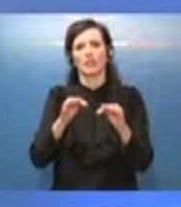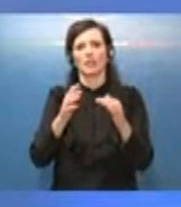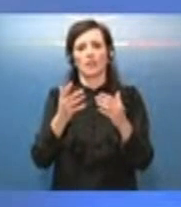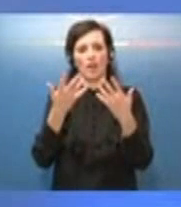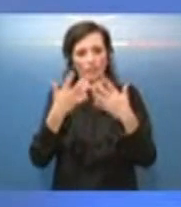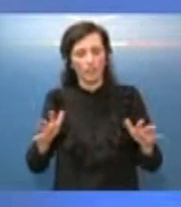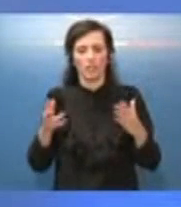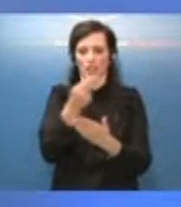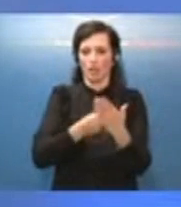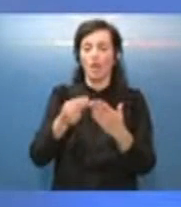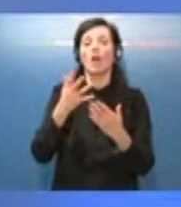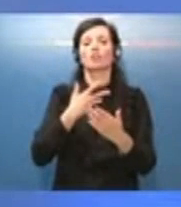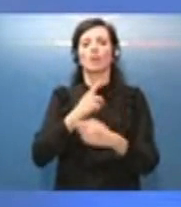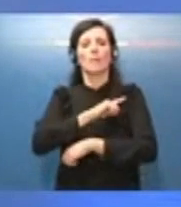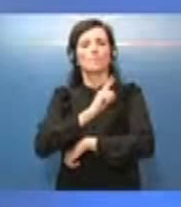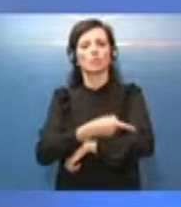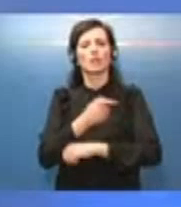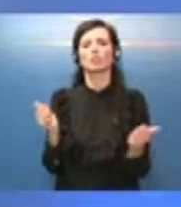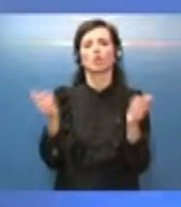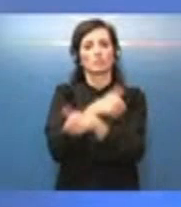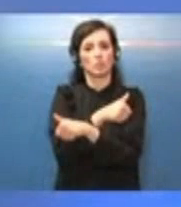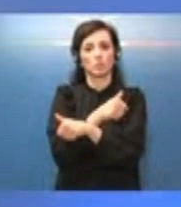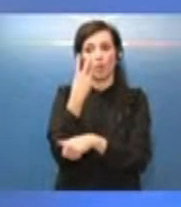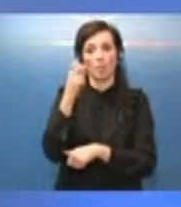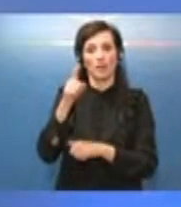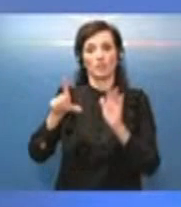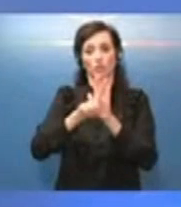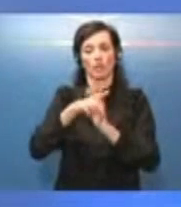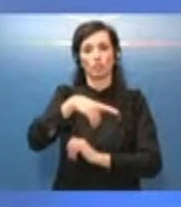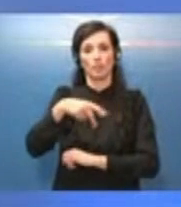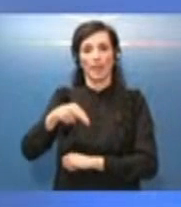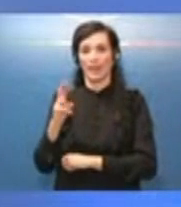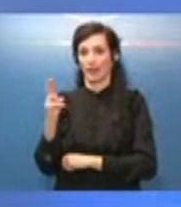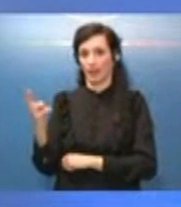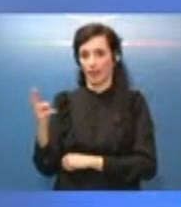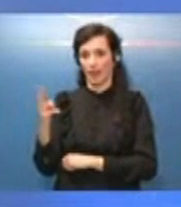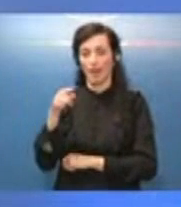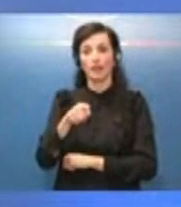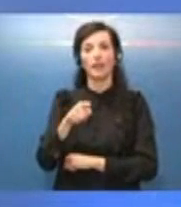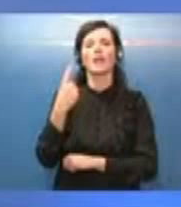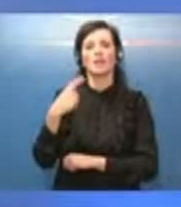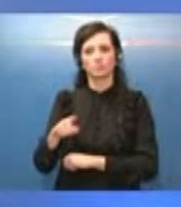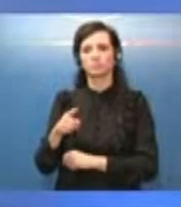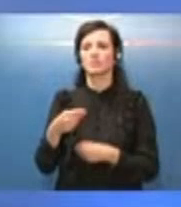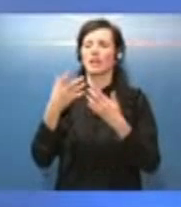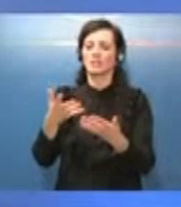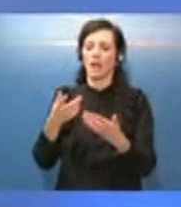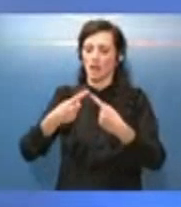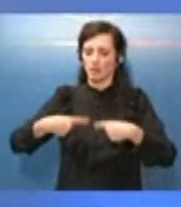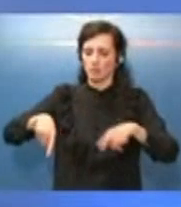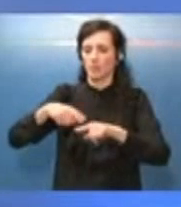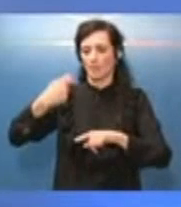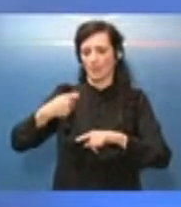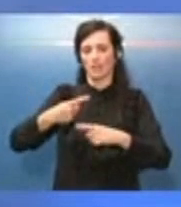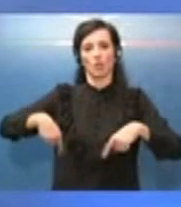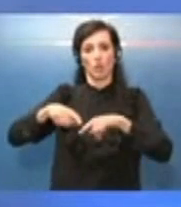sostitutivi che sono nella legge del PNRR che permettono alla Presidenza del Consiglio dei Ministri